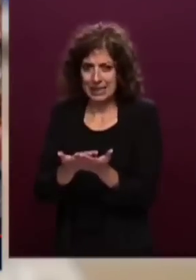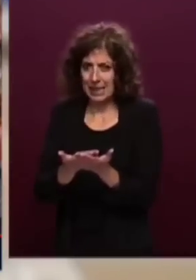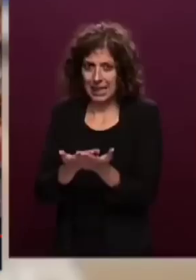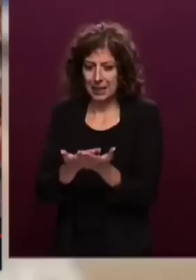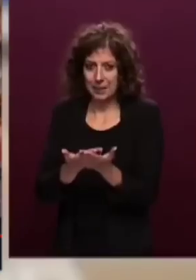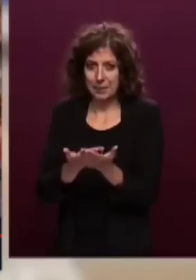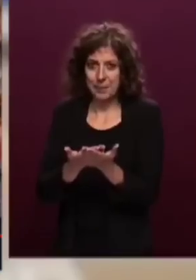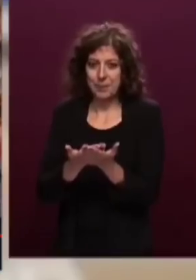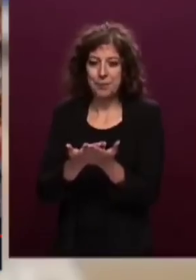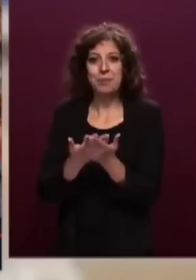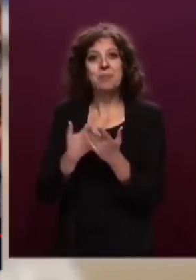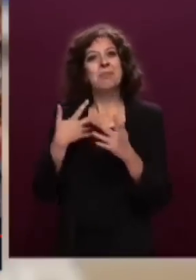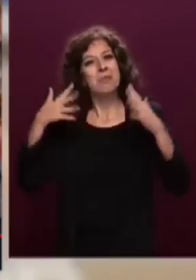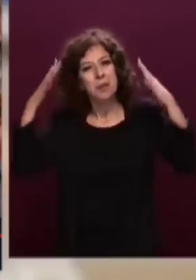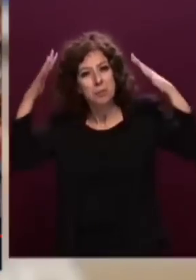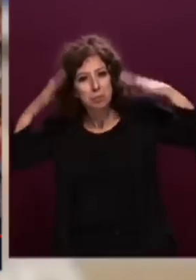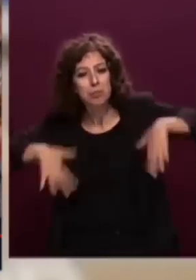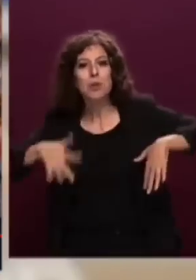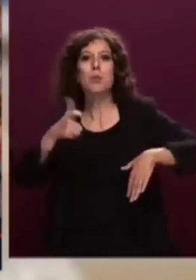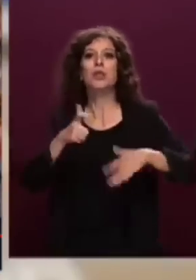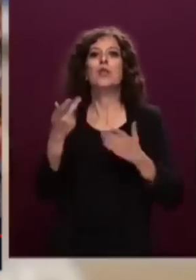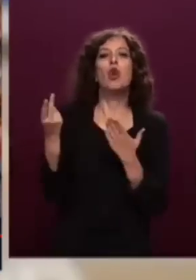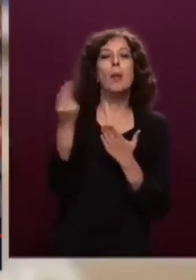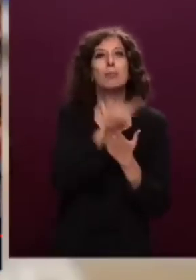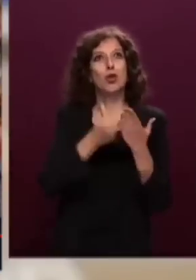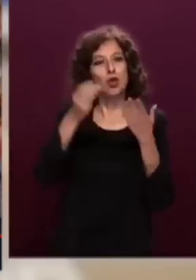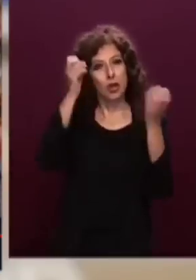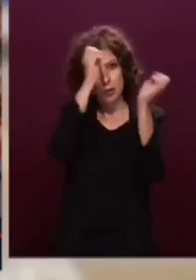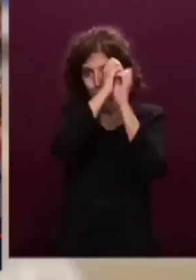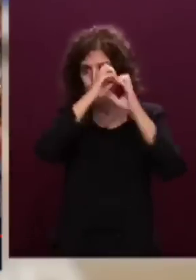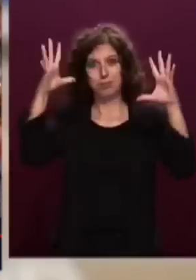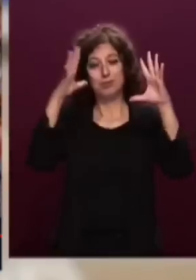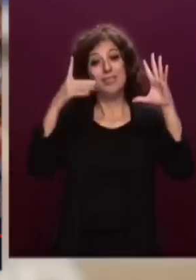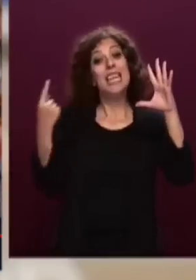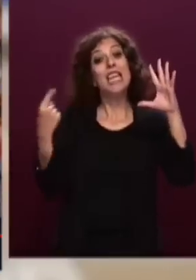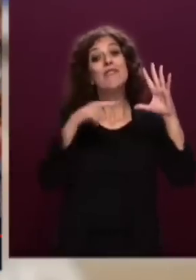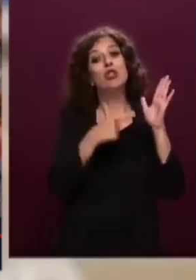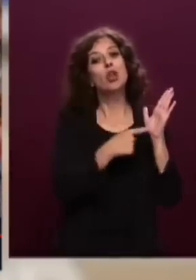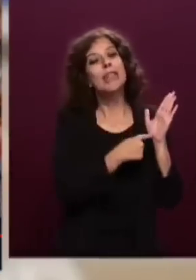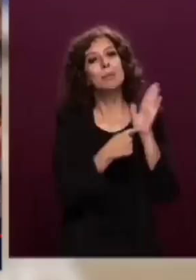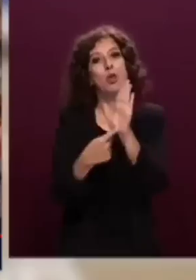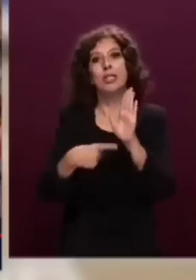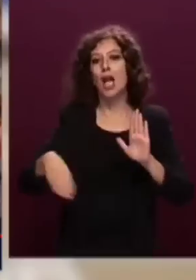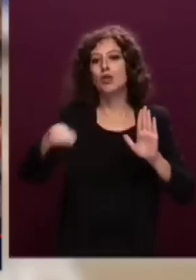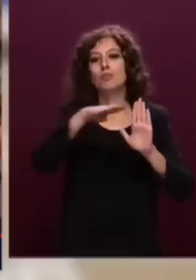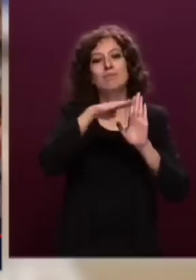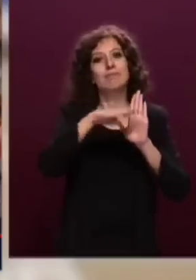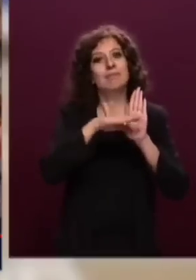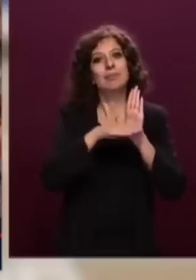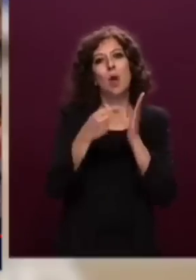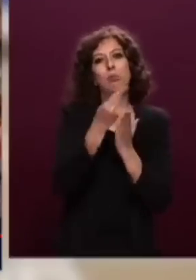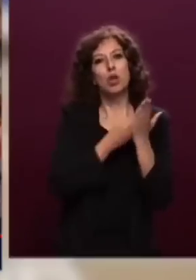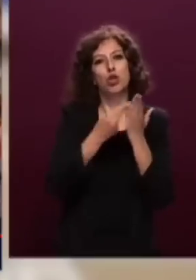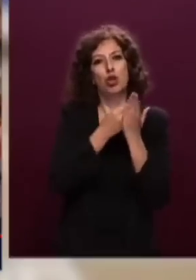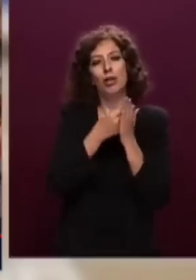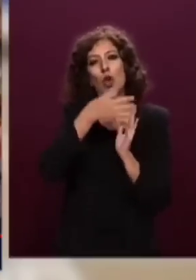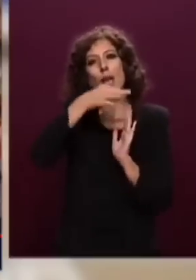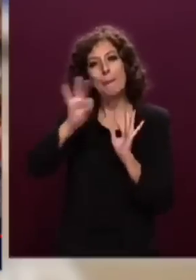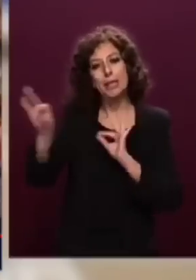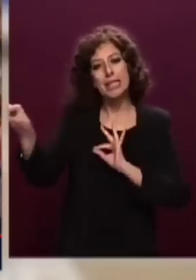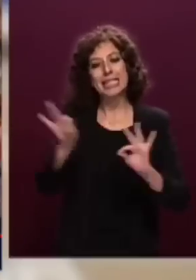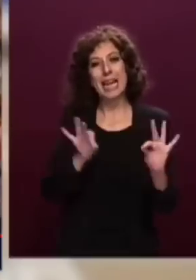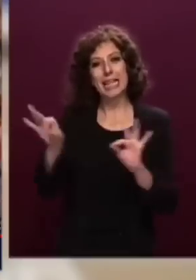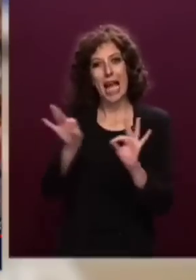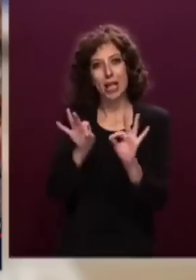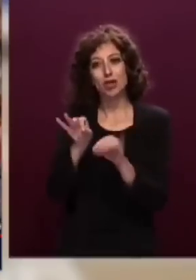sfonda un progetto visionario che ha dimostrato lucidità, progettualità, capacità strategica di cui